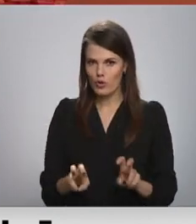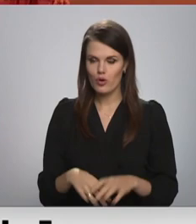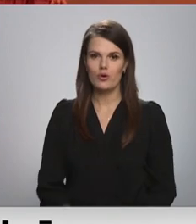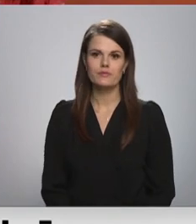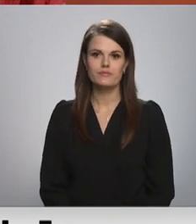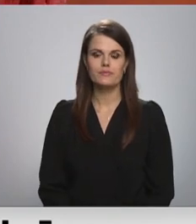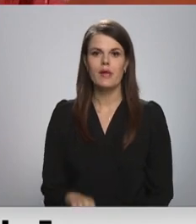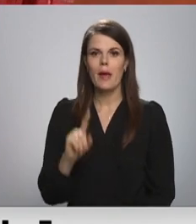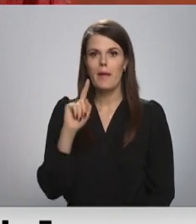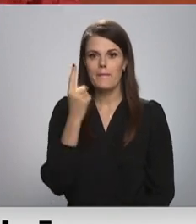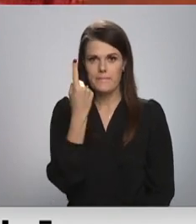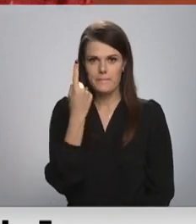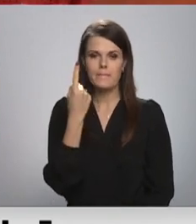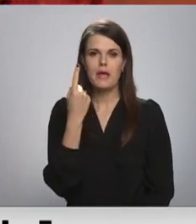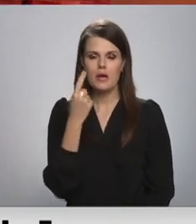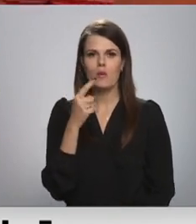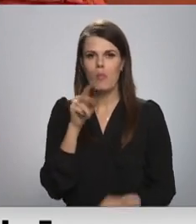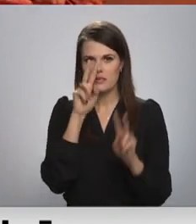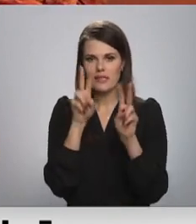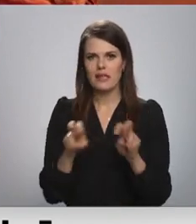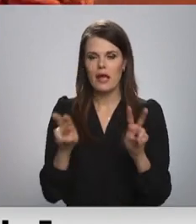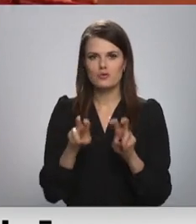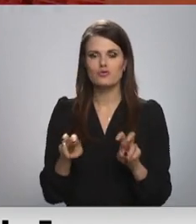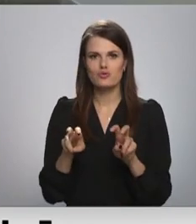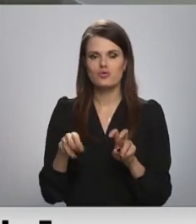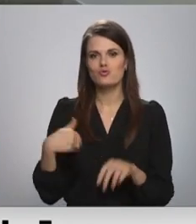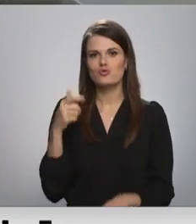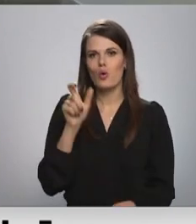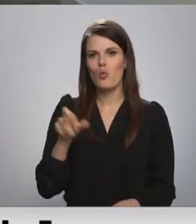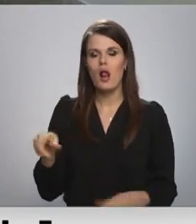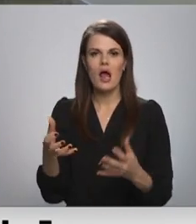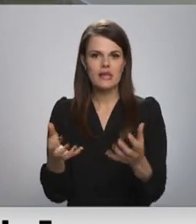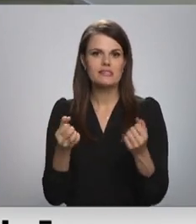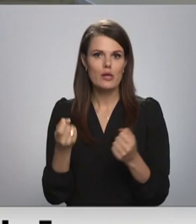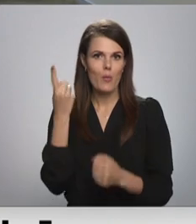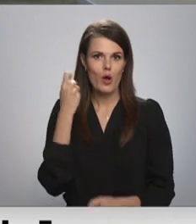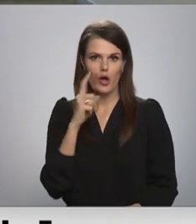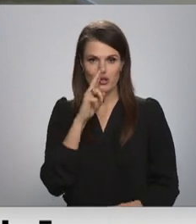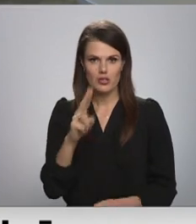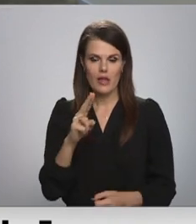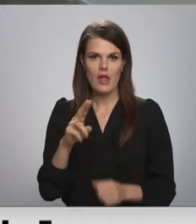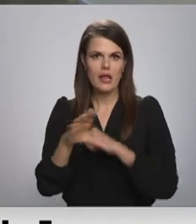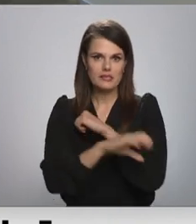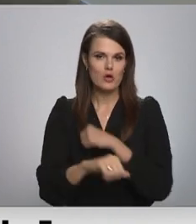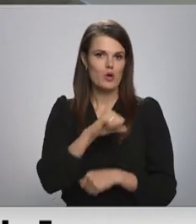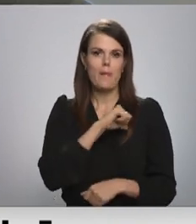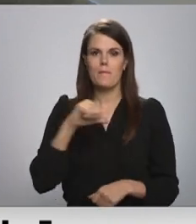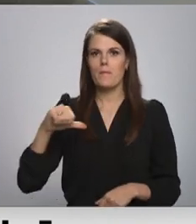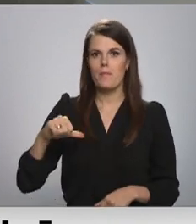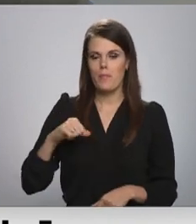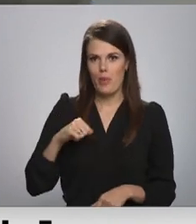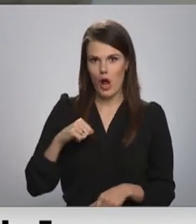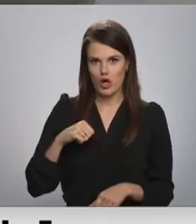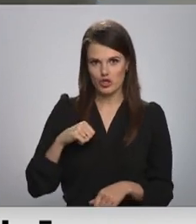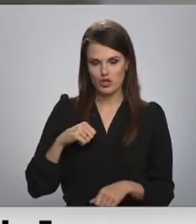Pirmos antigēnu testus skolēni saņēma pagājušās nedēļas beigās un tos veica patstāvīgi vai ar vecāku